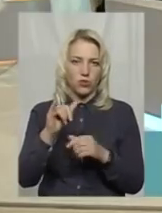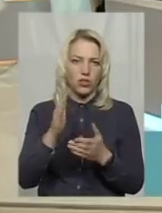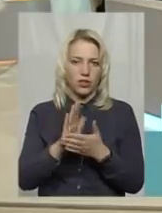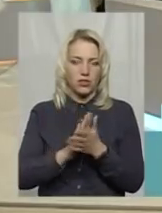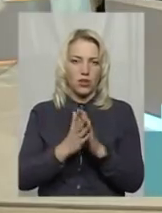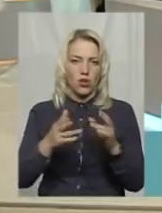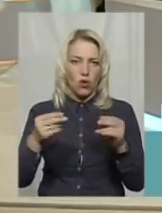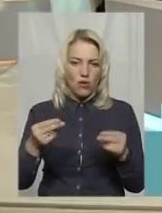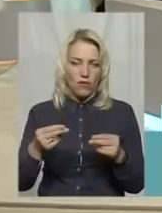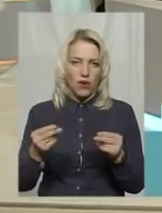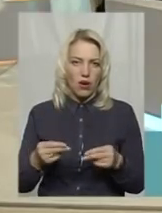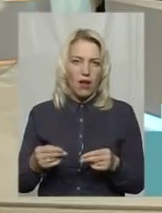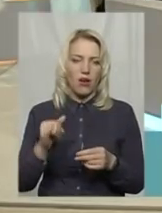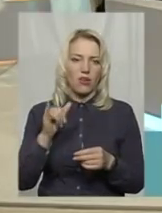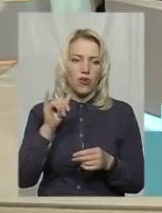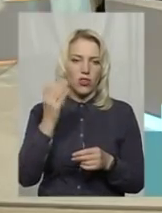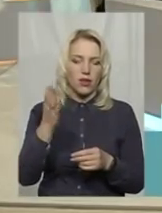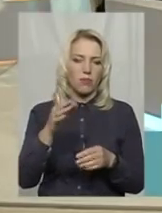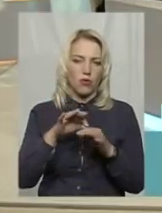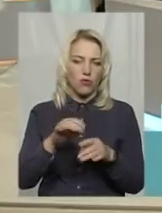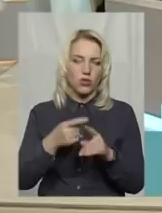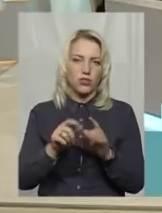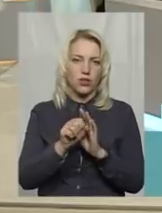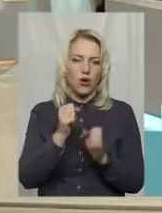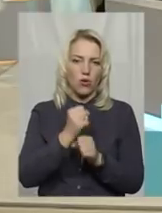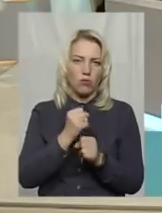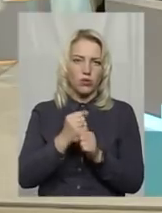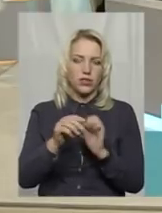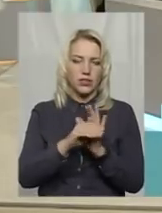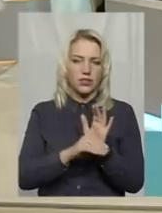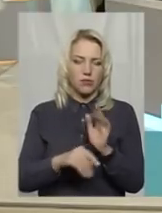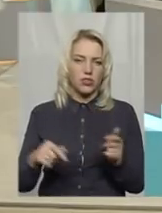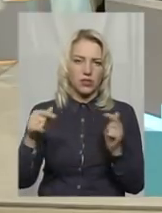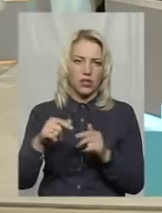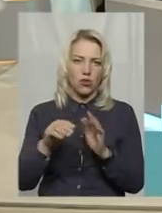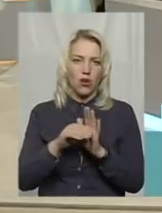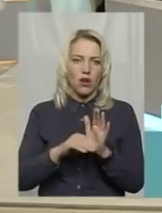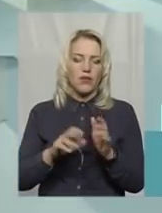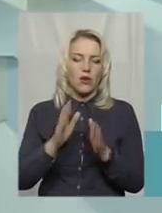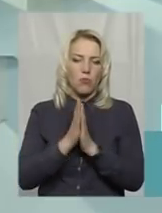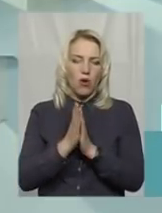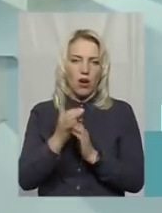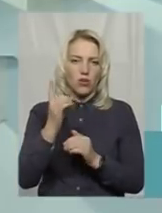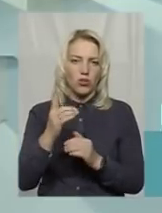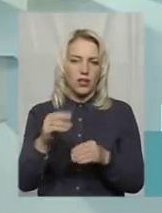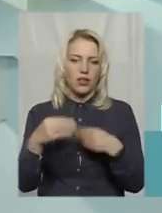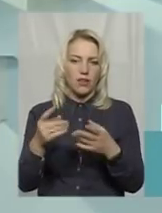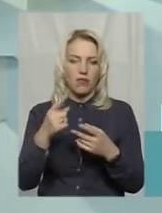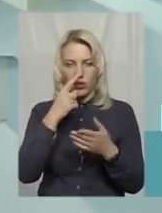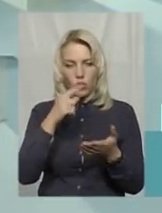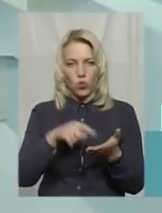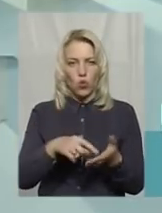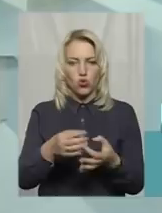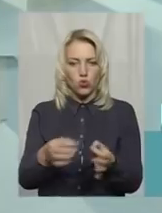договори, вони проводять ці роботи систематично, згідно графіків. Єдине, що прохання до споживачів надавати доступ, тому що